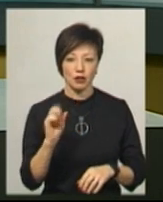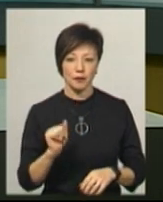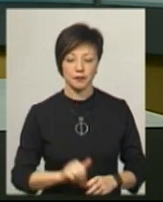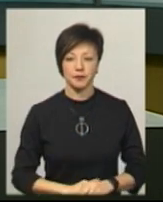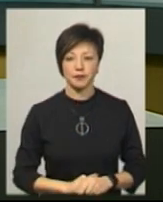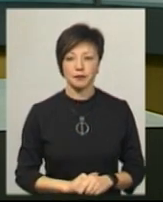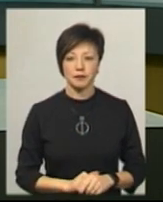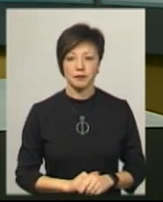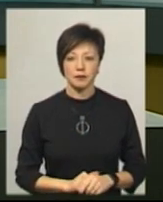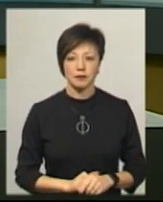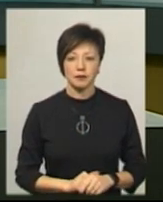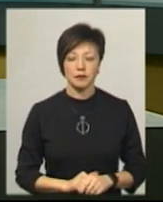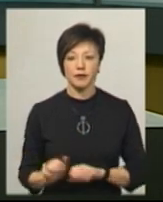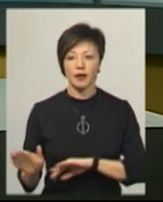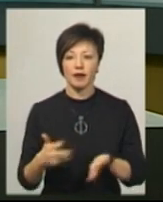Ольга Бобіна.